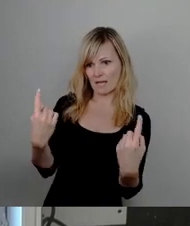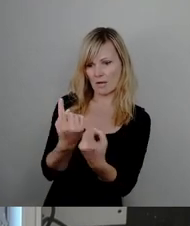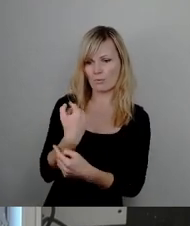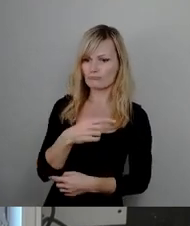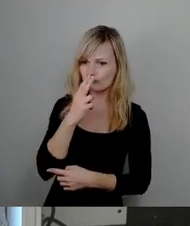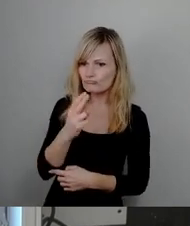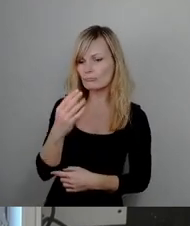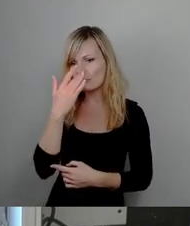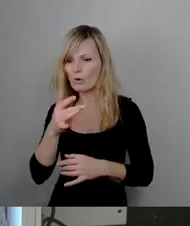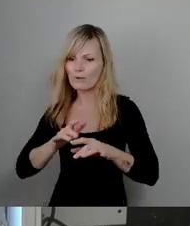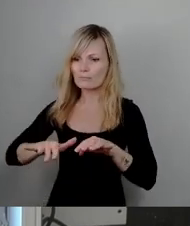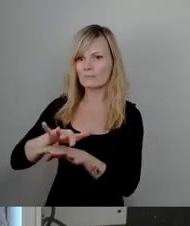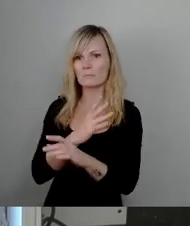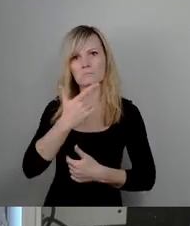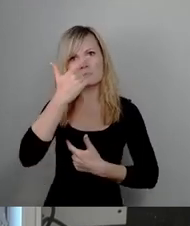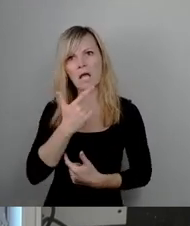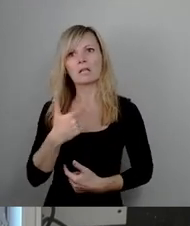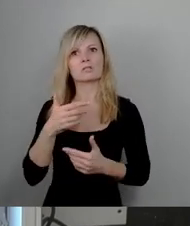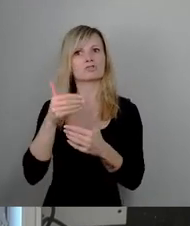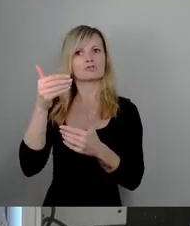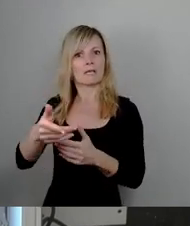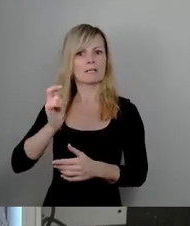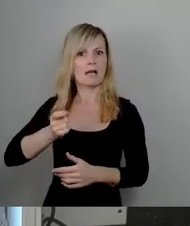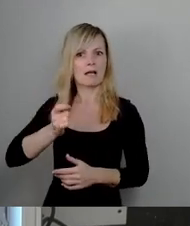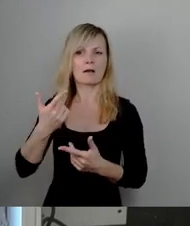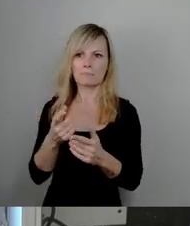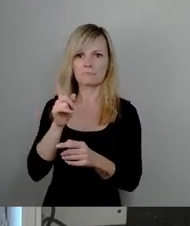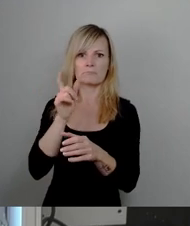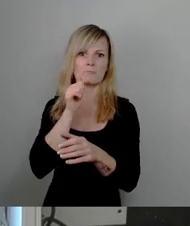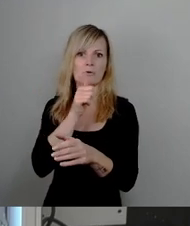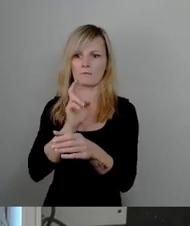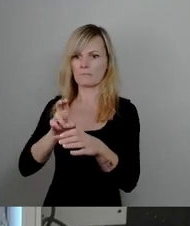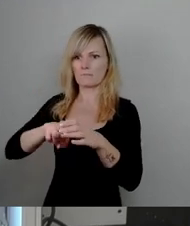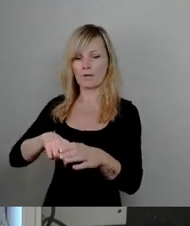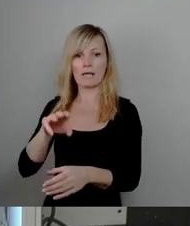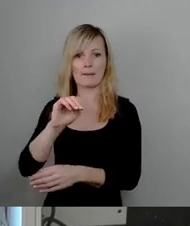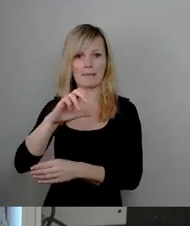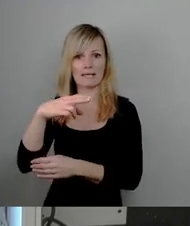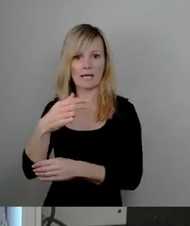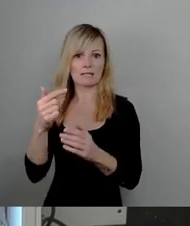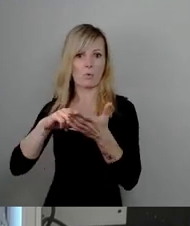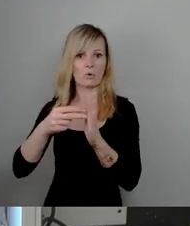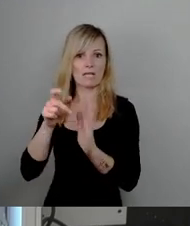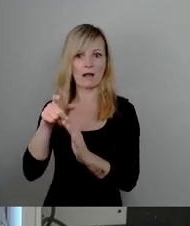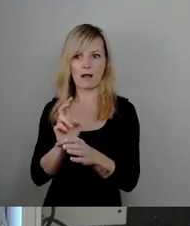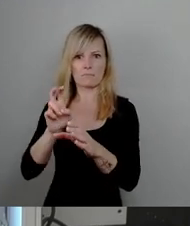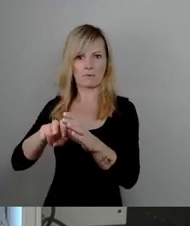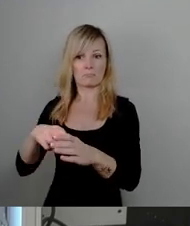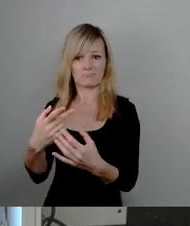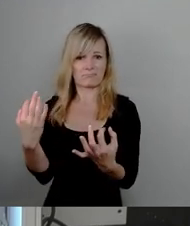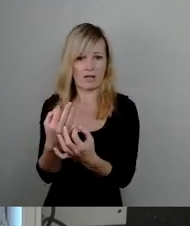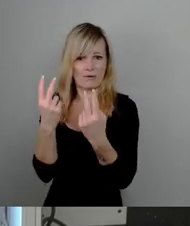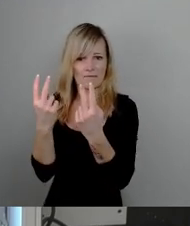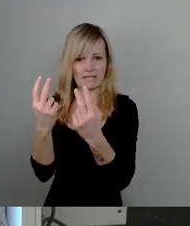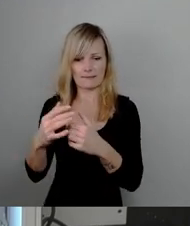zu beschäftigen und wird vielleicht irgendwann mal Mechatronikerin, eine von denen, die wir so dringend brauchen. Und aber auch, wer stundenlang an den